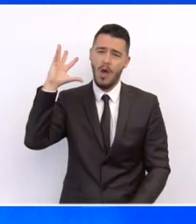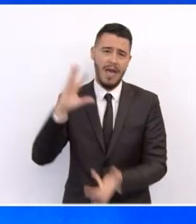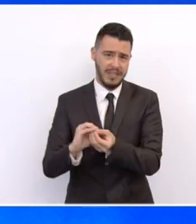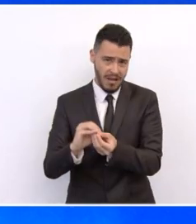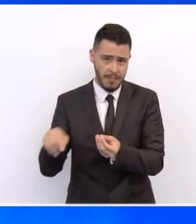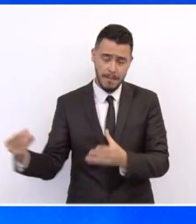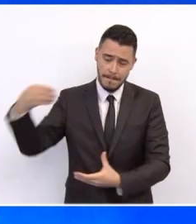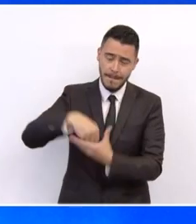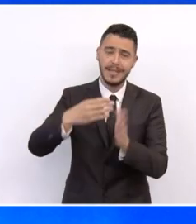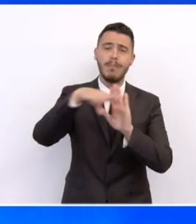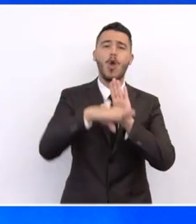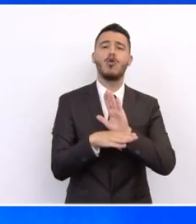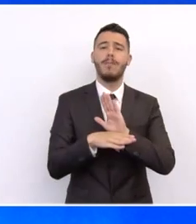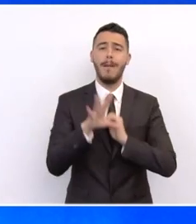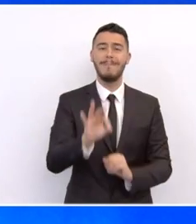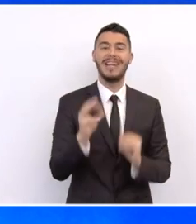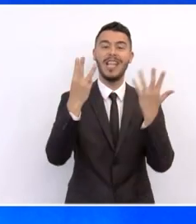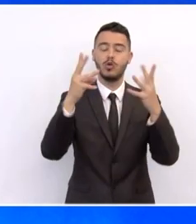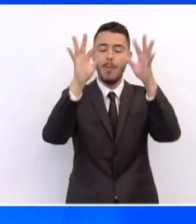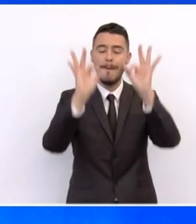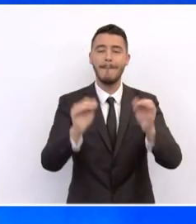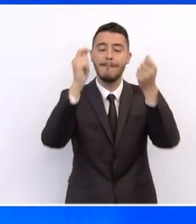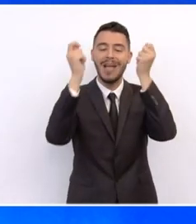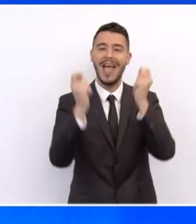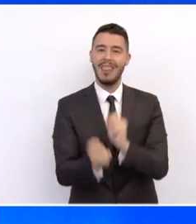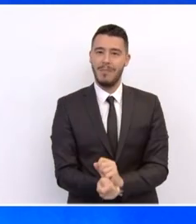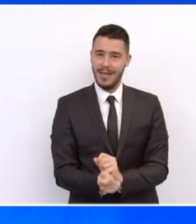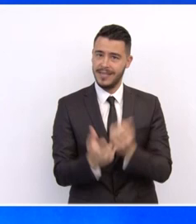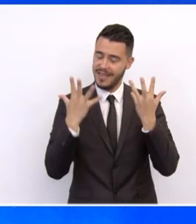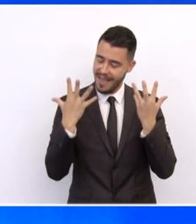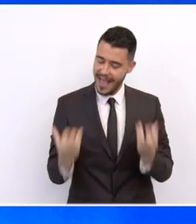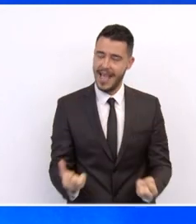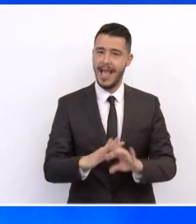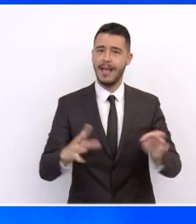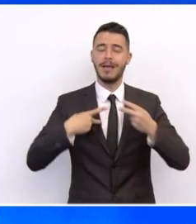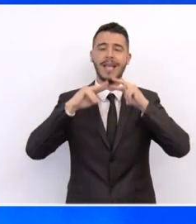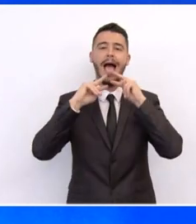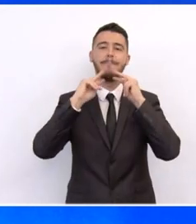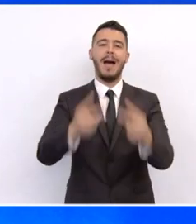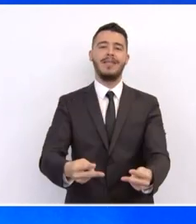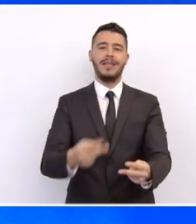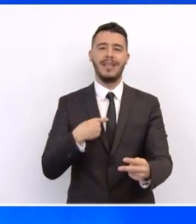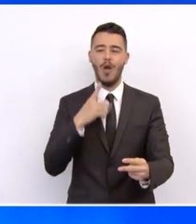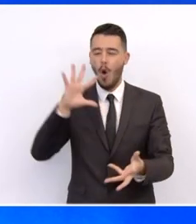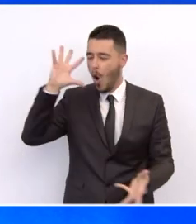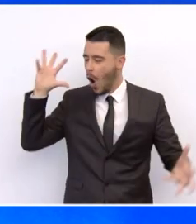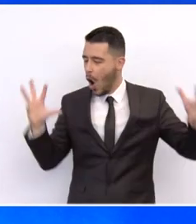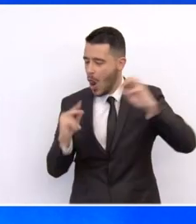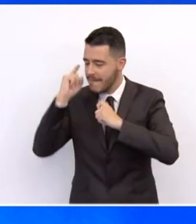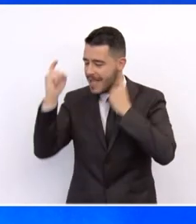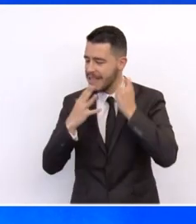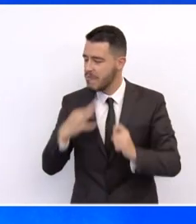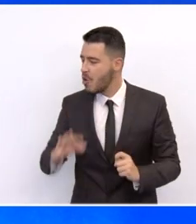με τις 58 μεταρρυθμίσεις που περιλαμβάνει, δίνει απαντήσεις σε αυτά και σε πολλά ακόμα αντίστοιχα ερωτήματα με τέσσερις προτεραιότητες.